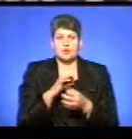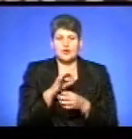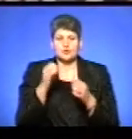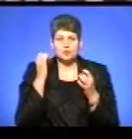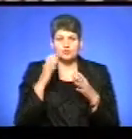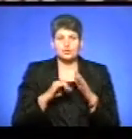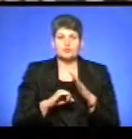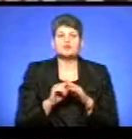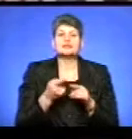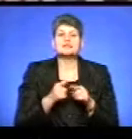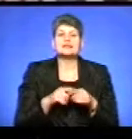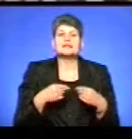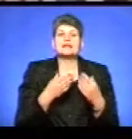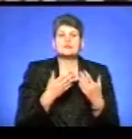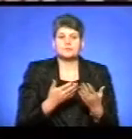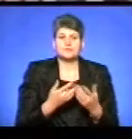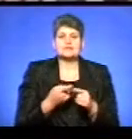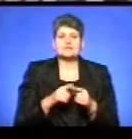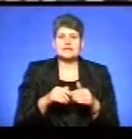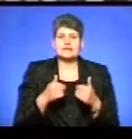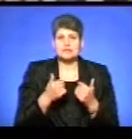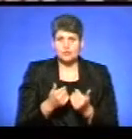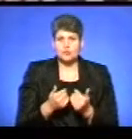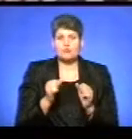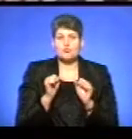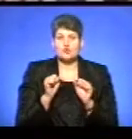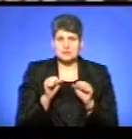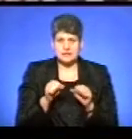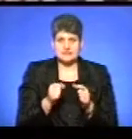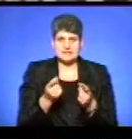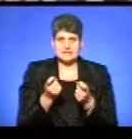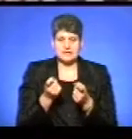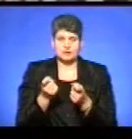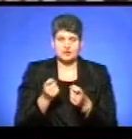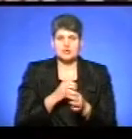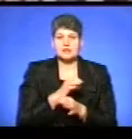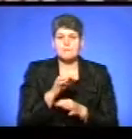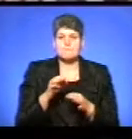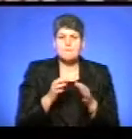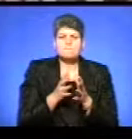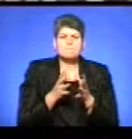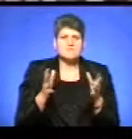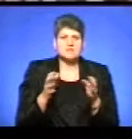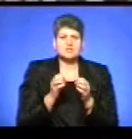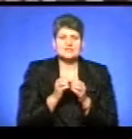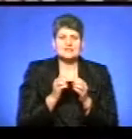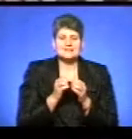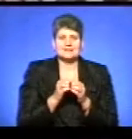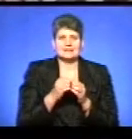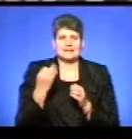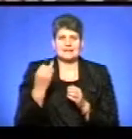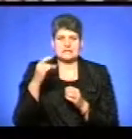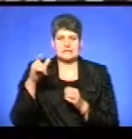це дало? Це дало передусім можливість залучити до проєкту більше десяти істориків